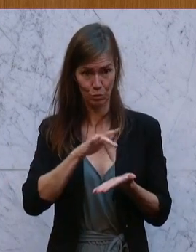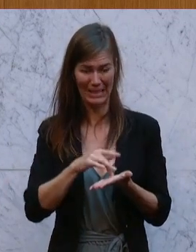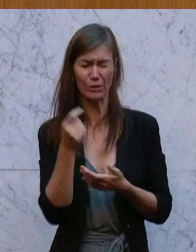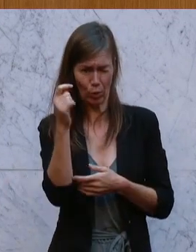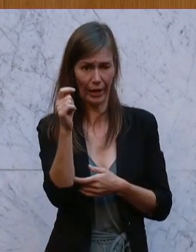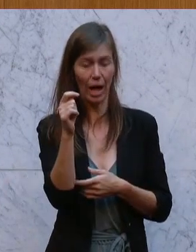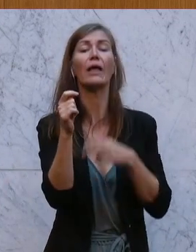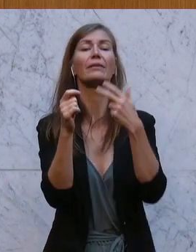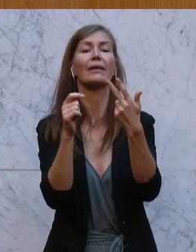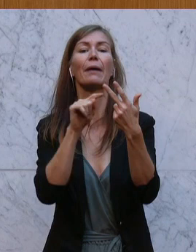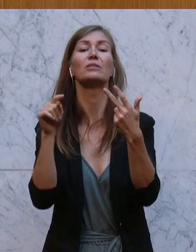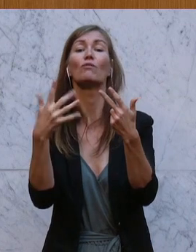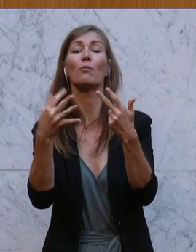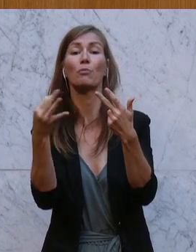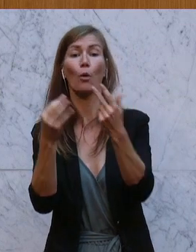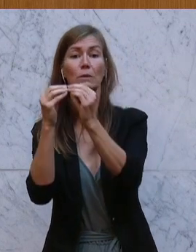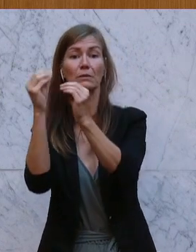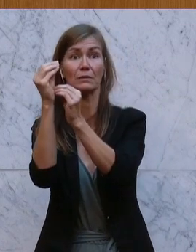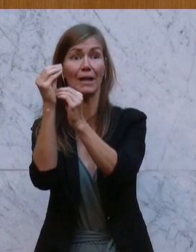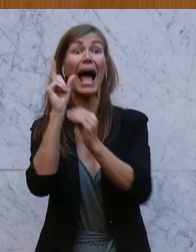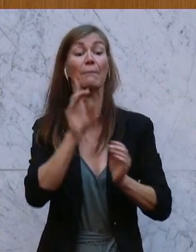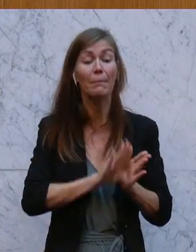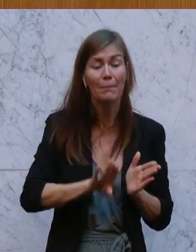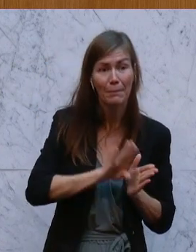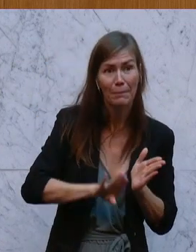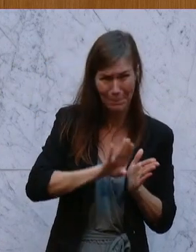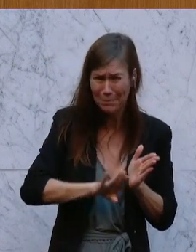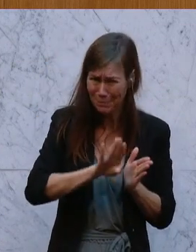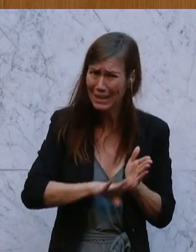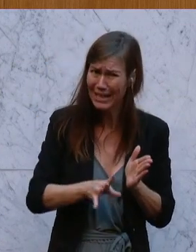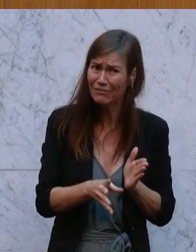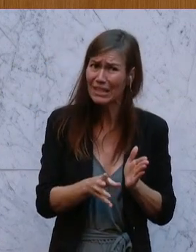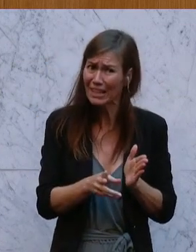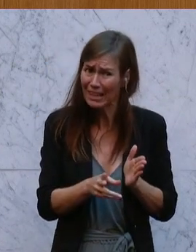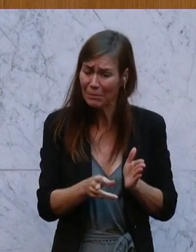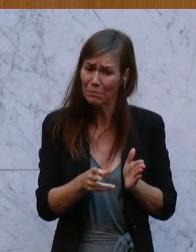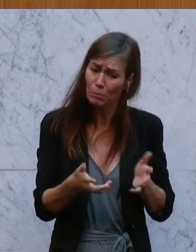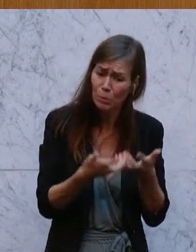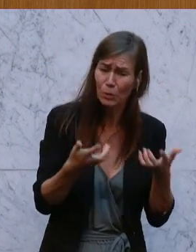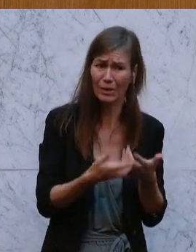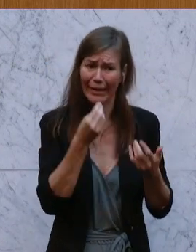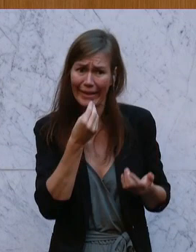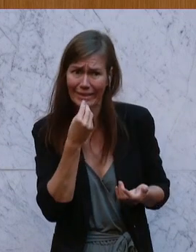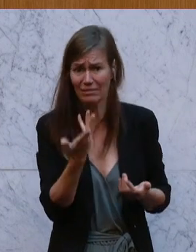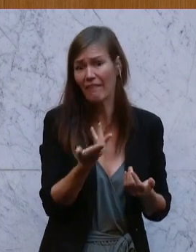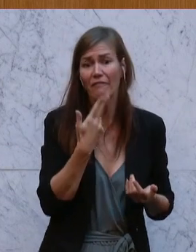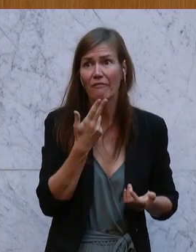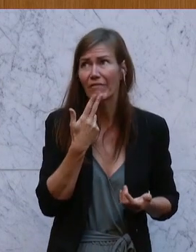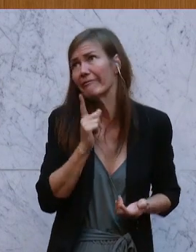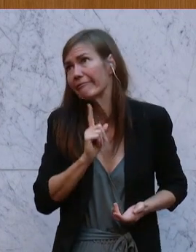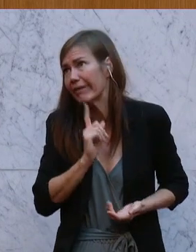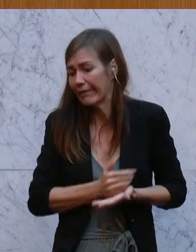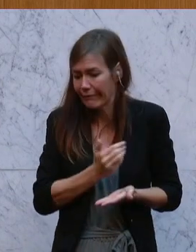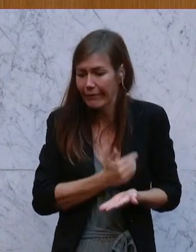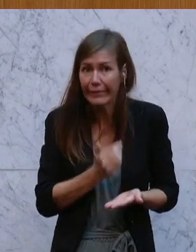fünf Prozent gestiegen sind, aber die Discountprodukte, die billigen Produkte, die vor allem jene kaufen müssen, die nicht viel Geld haben, die